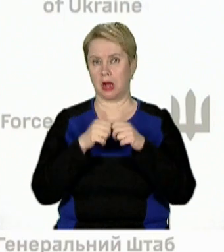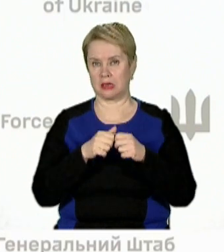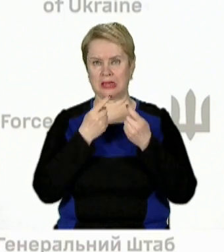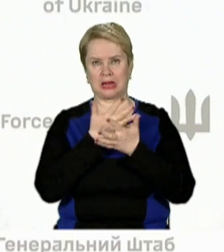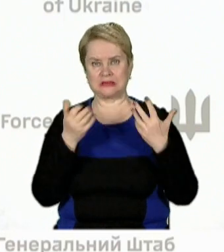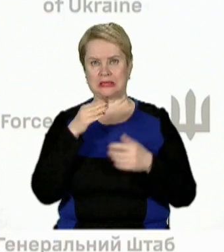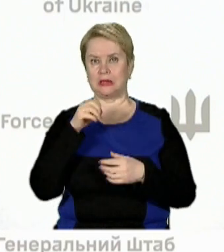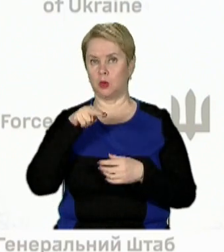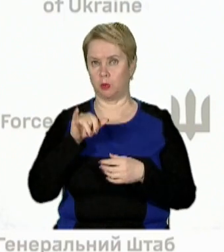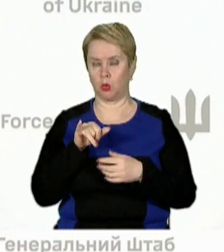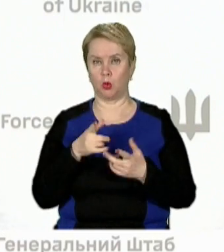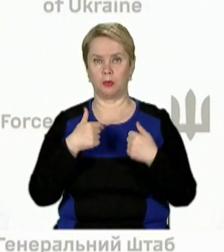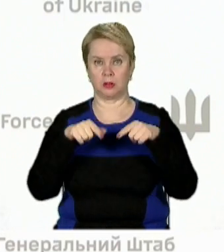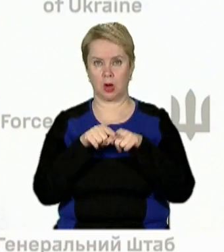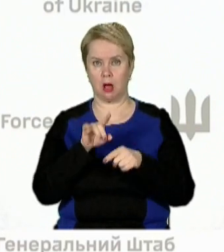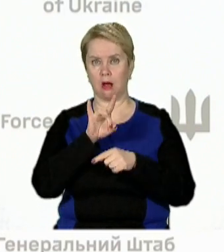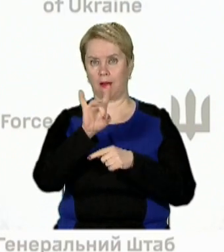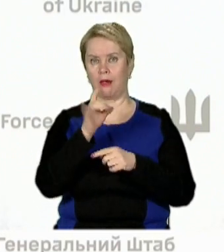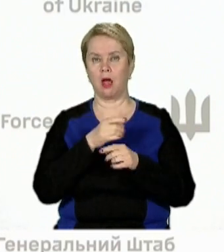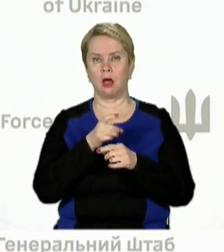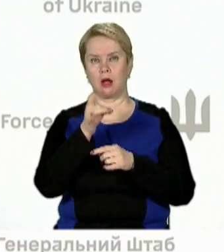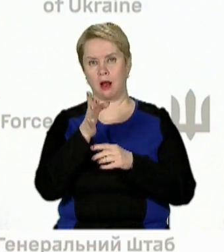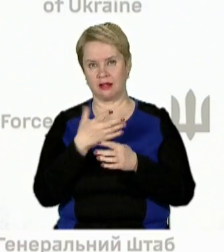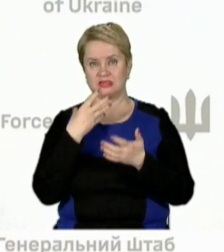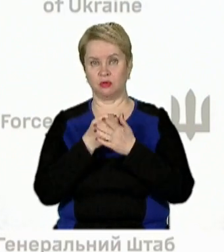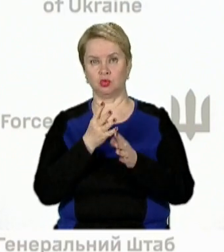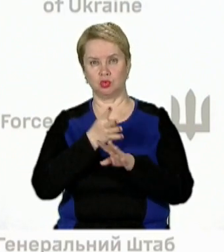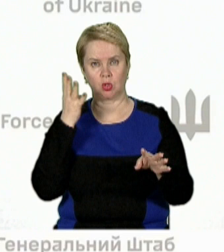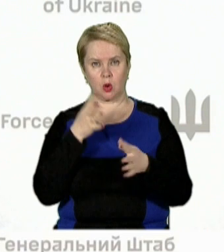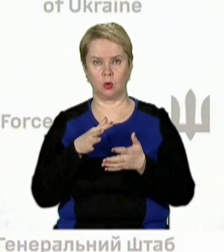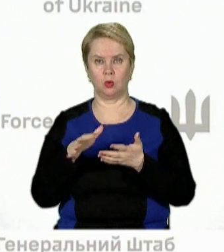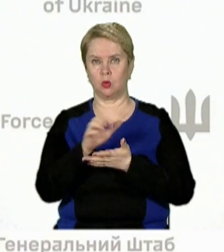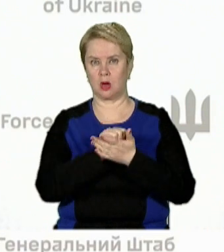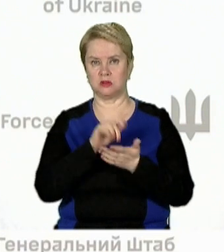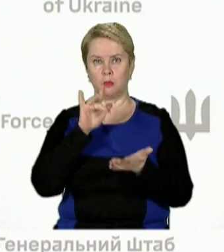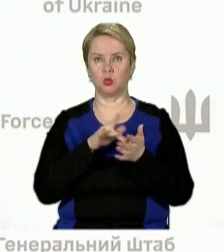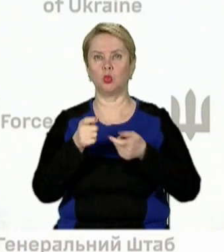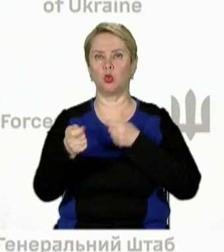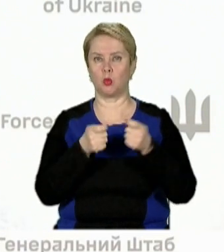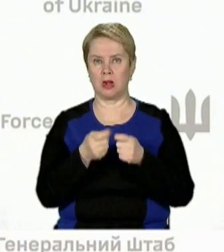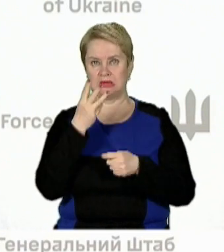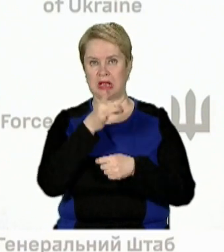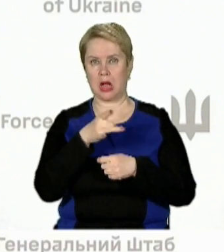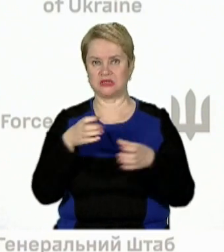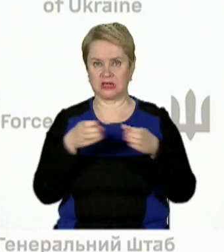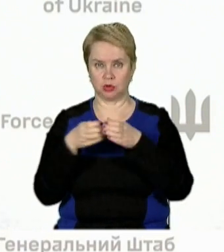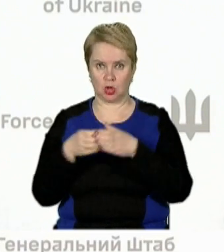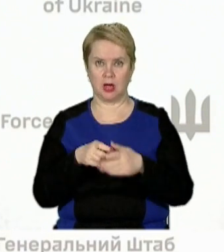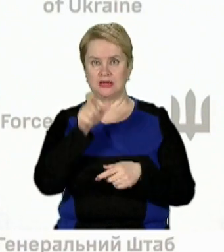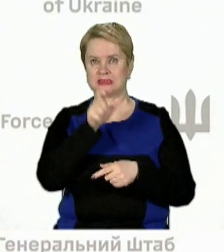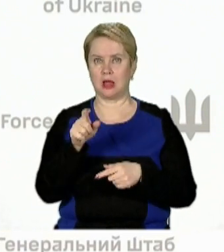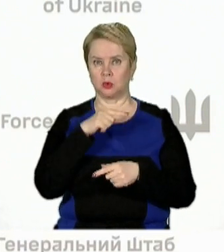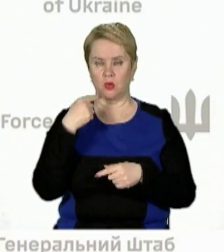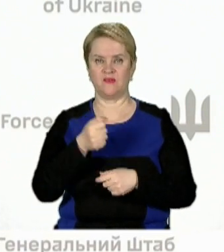різного типу. Підрозділи ракетних військ і артилерії в свою чергу уразили пункт управління три райони зосередження особового